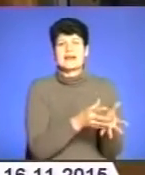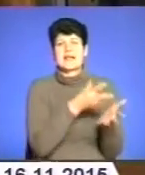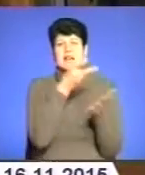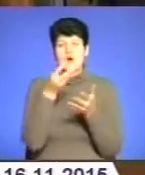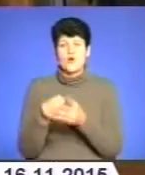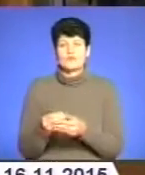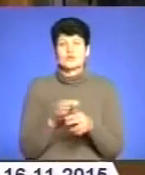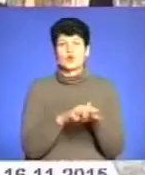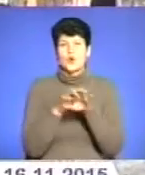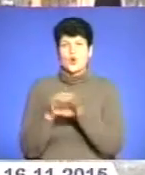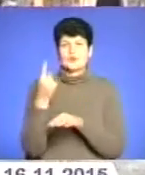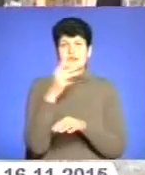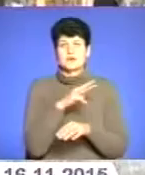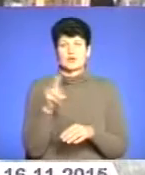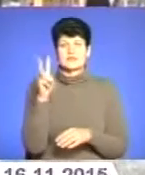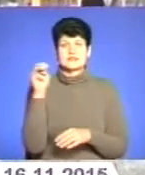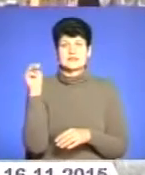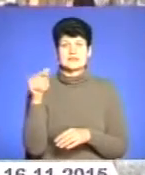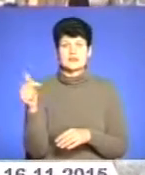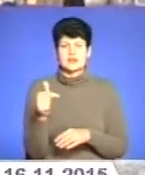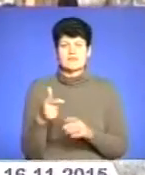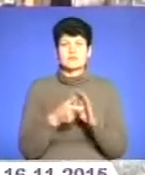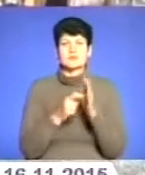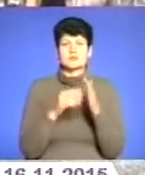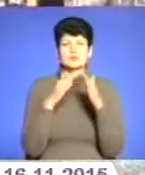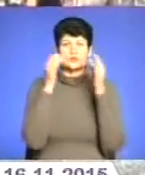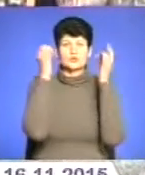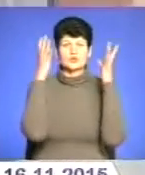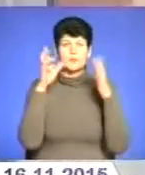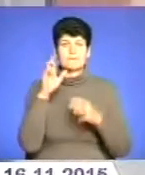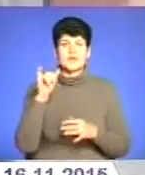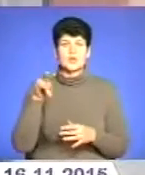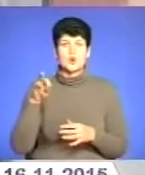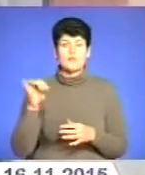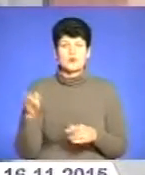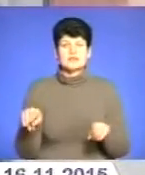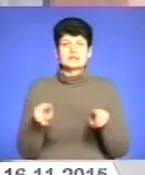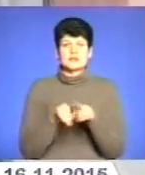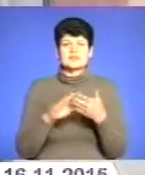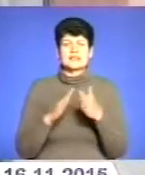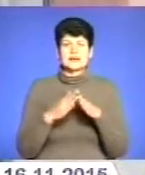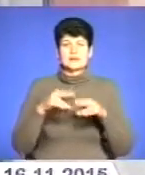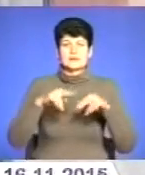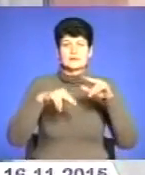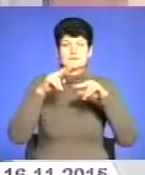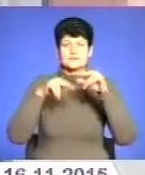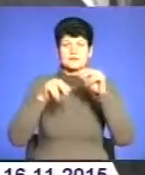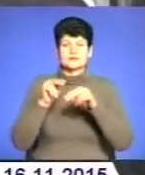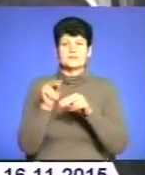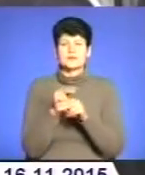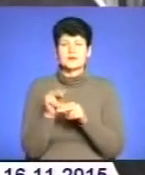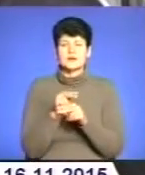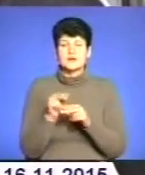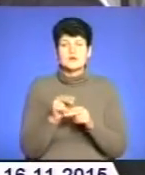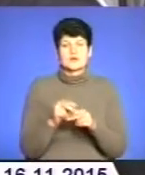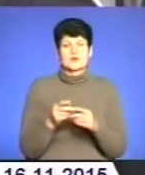мільйон 200 тисяч гривень. Приміщення будинку культури у Білобожниці також у стані відбудови. Будівля розрахована